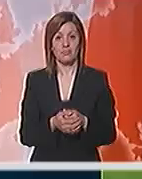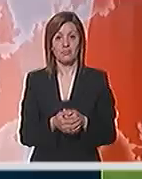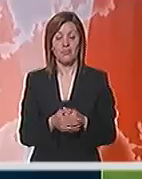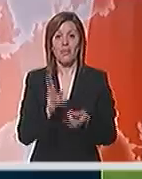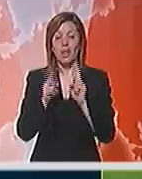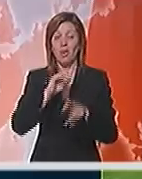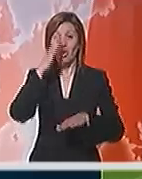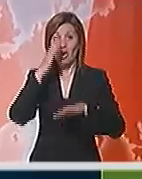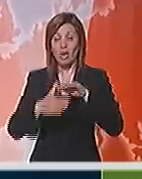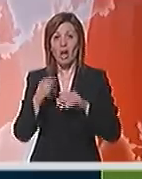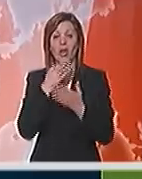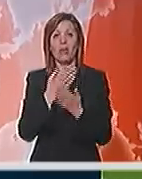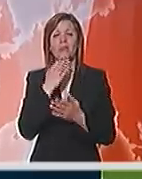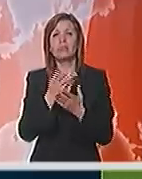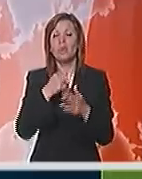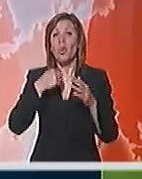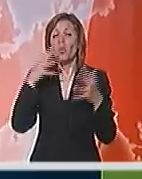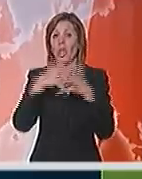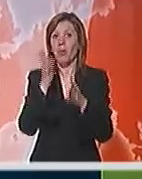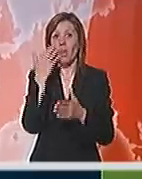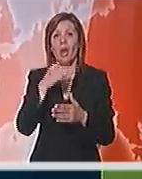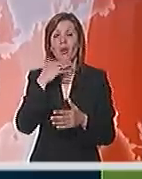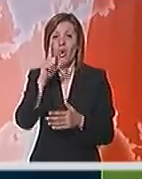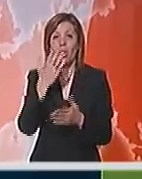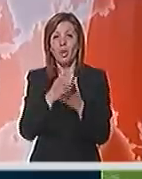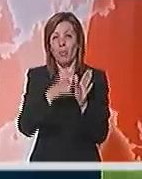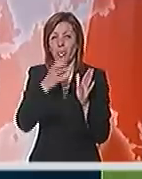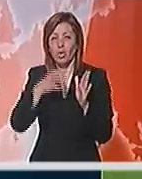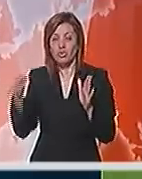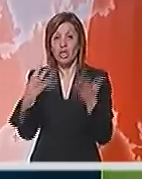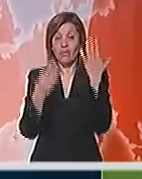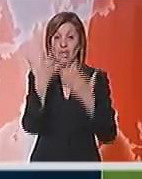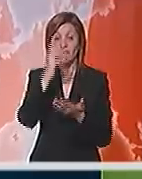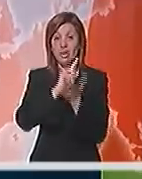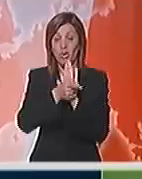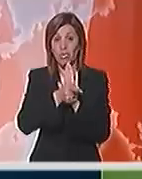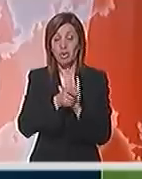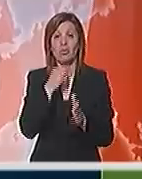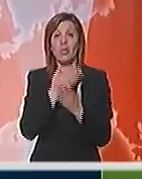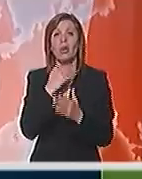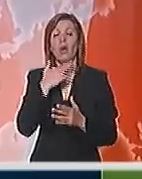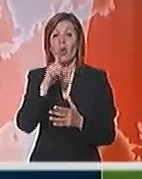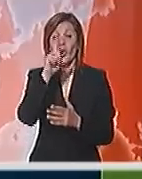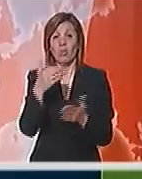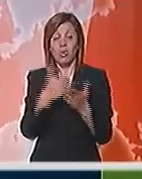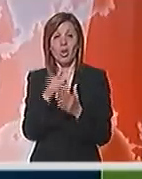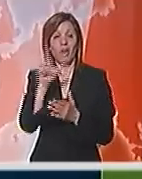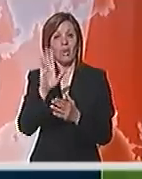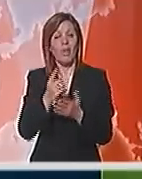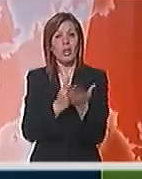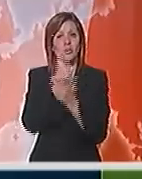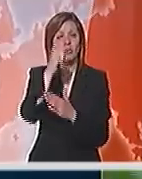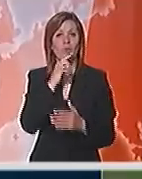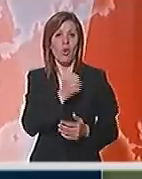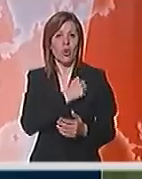Kako do kraja regularnog toka utakmice nije bilo golova, igrali su se produžeci. U 95. minutu Benajom postiže gol, Liverpool ima rezultat